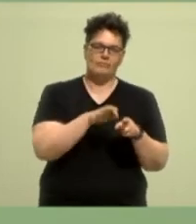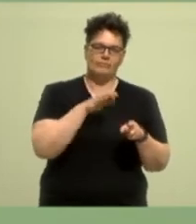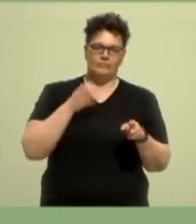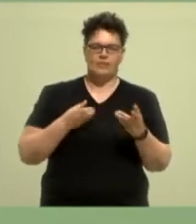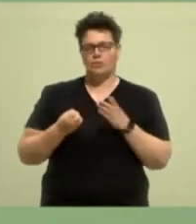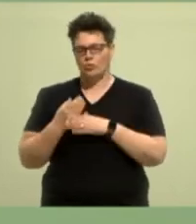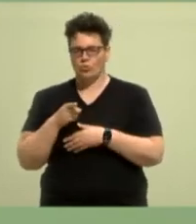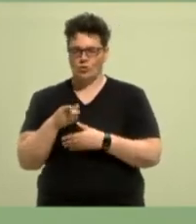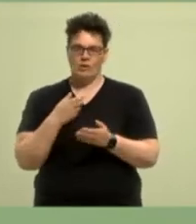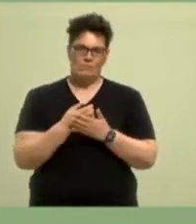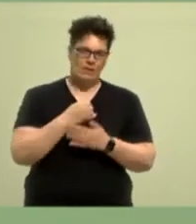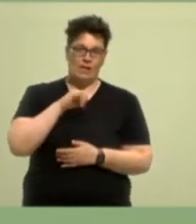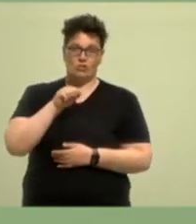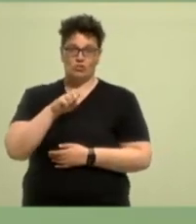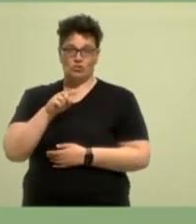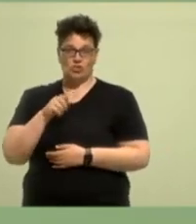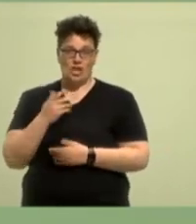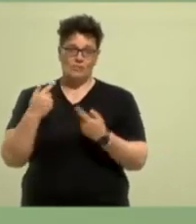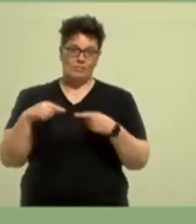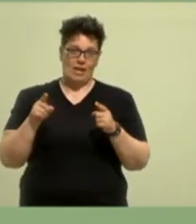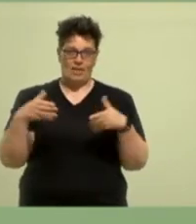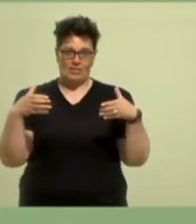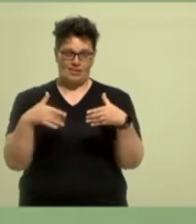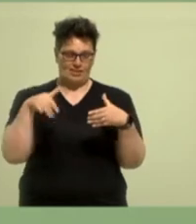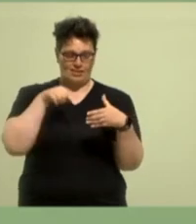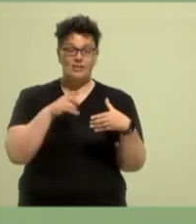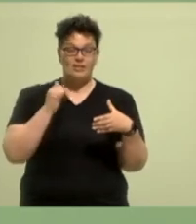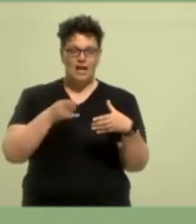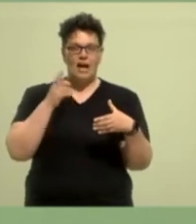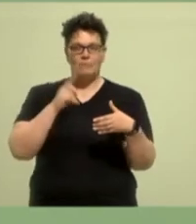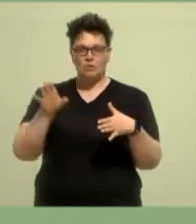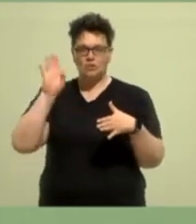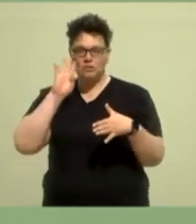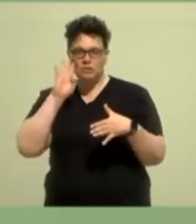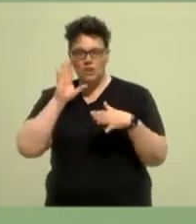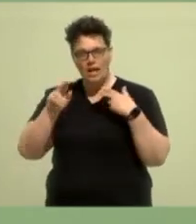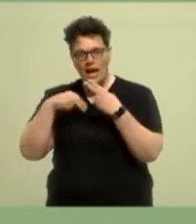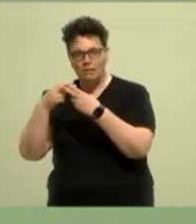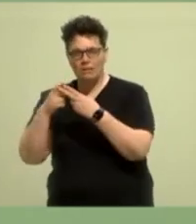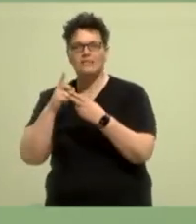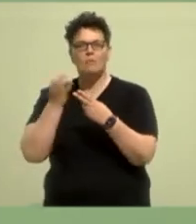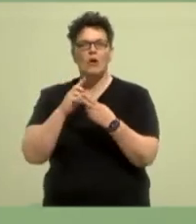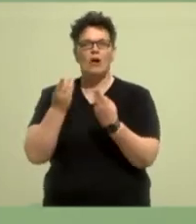Jazzband. Ja, wir müssen aufeinander hören, aber es braucht auch Freiräume. Und aus dem Sport,